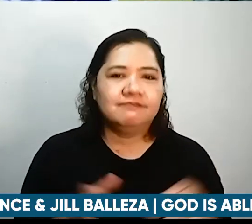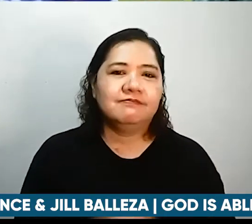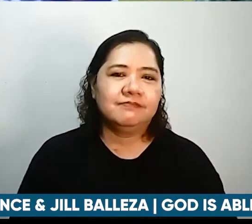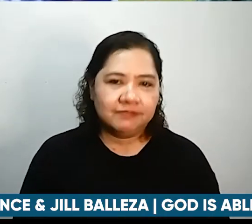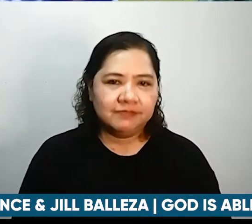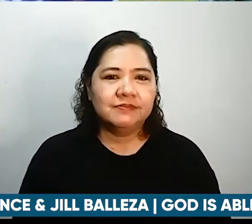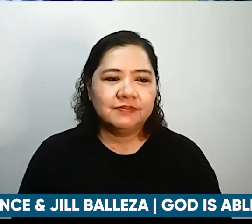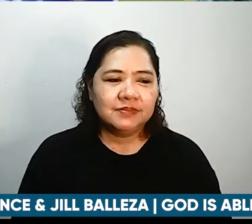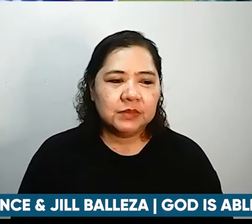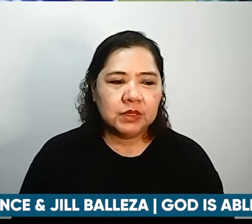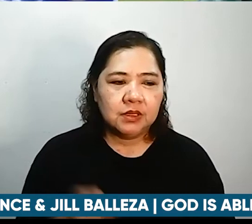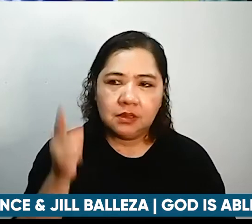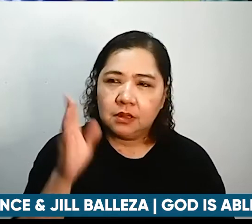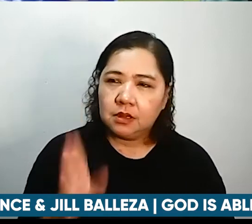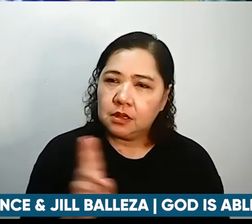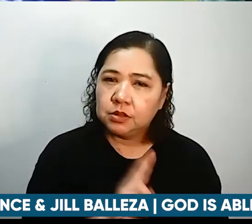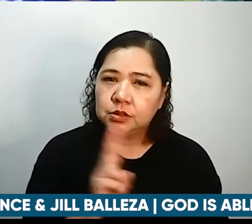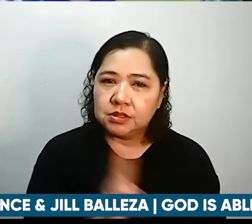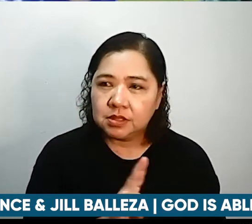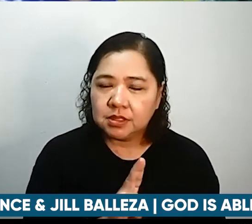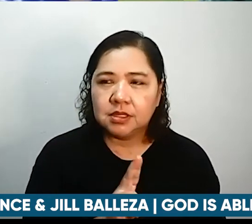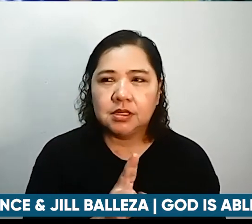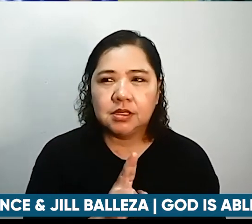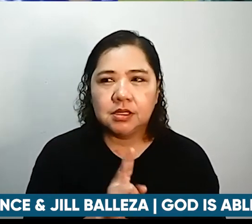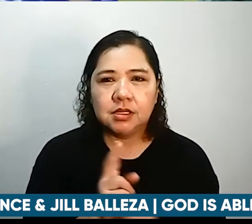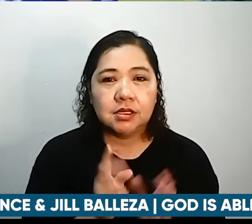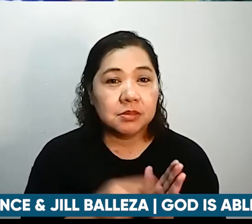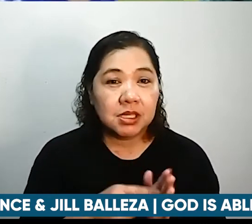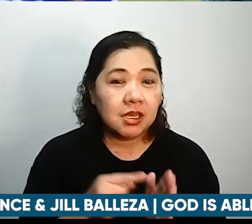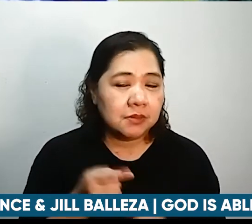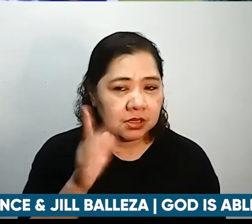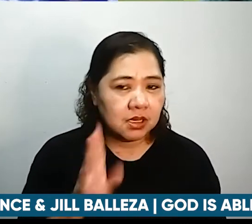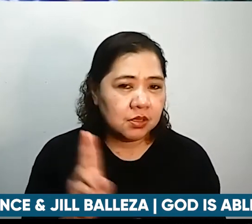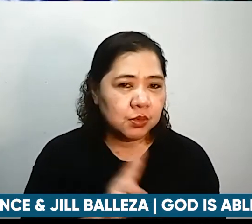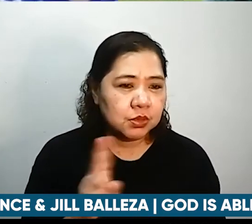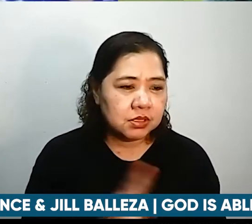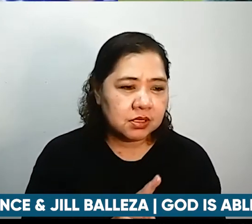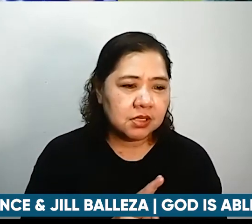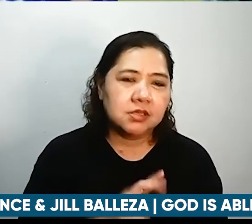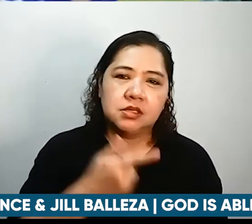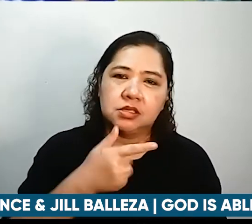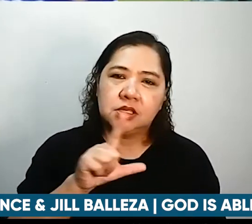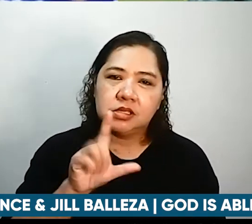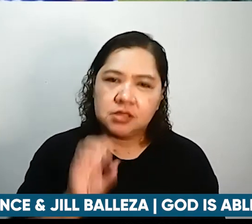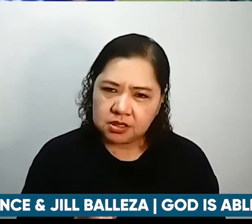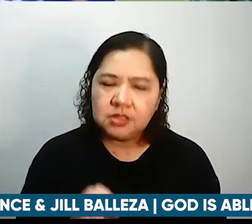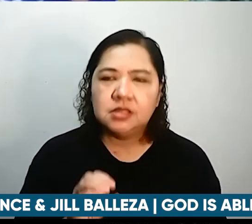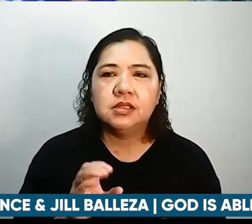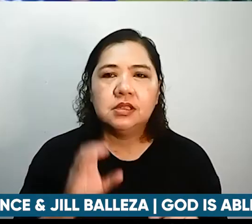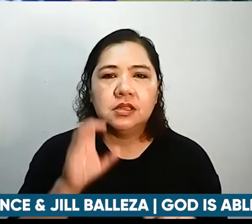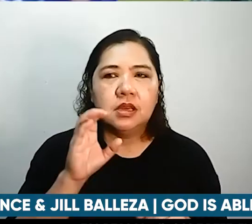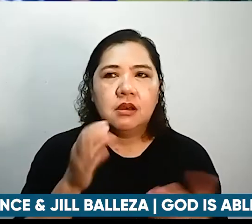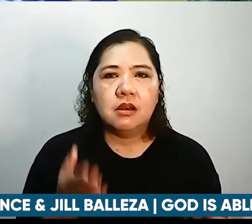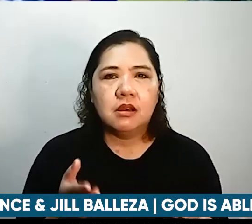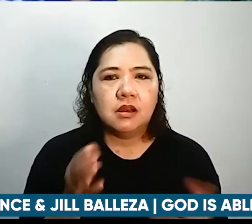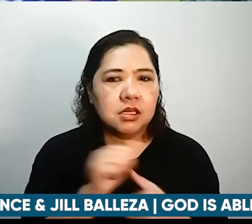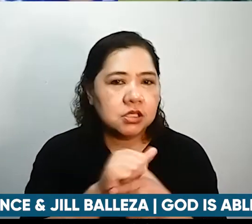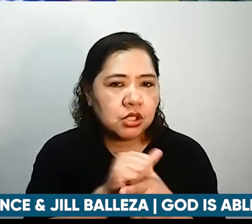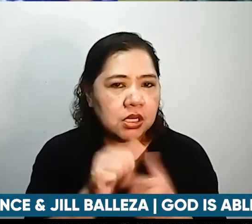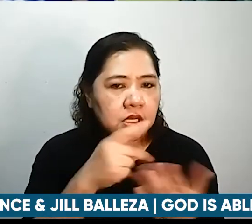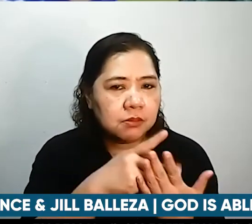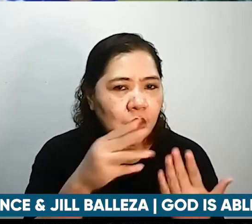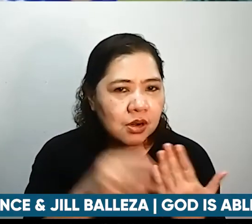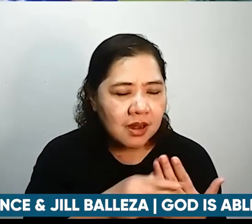God will use something as simple as GLC or a discipleship training program may parang project yan